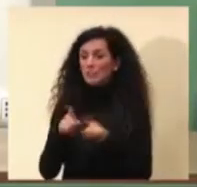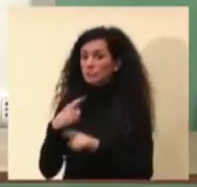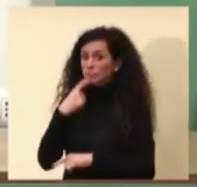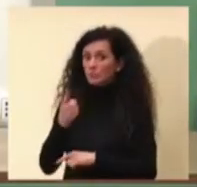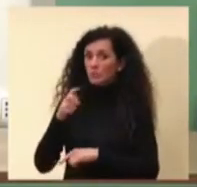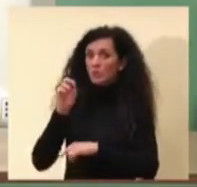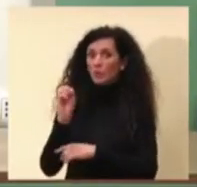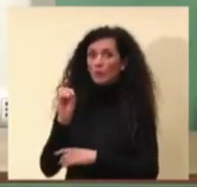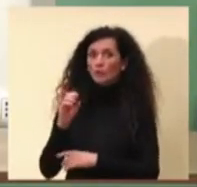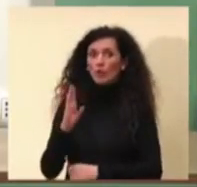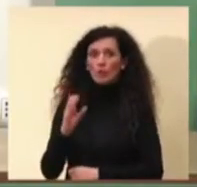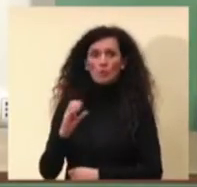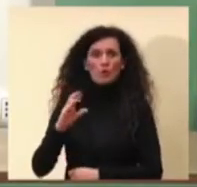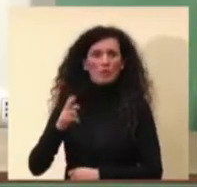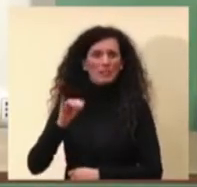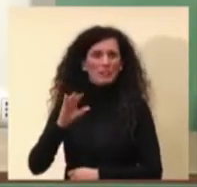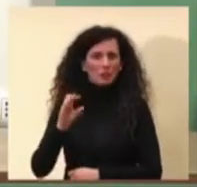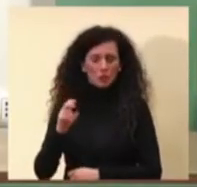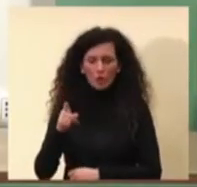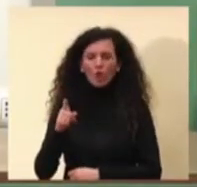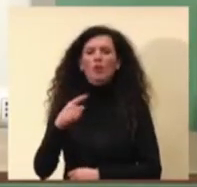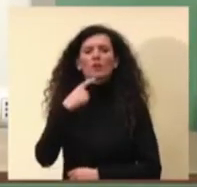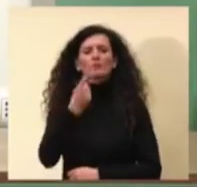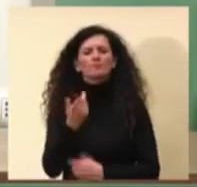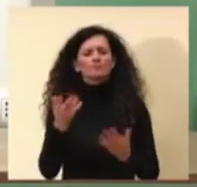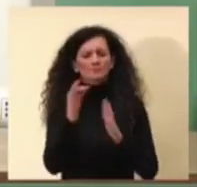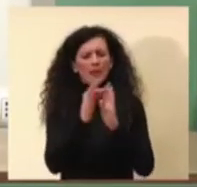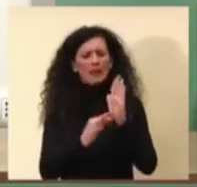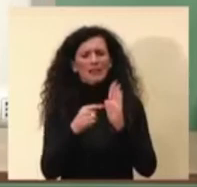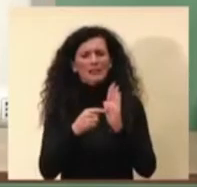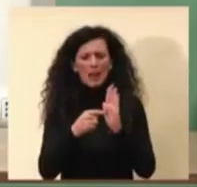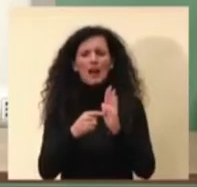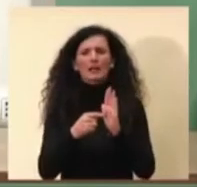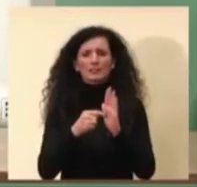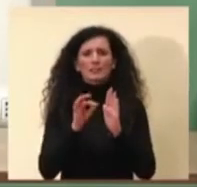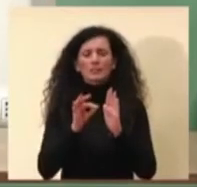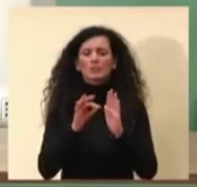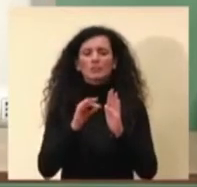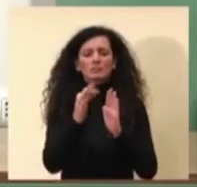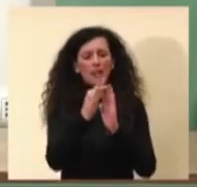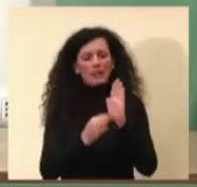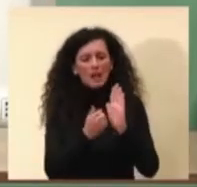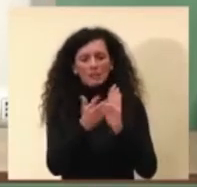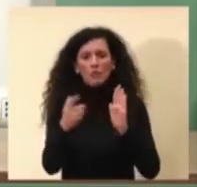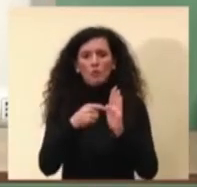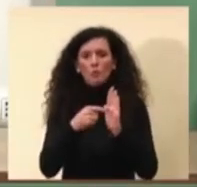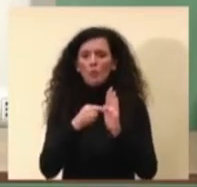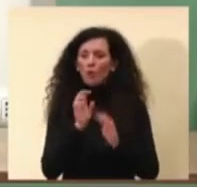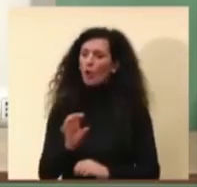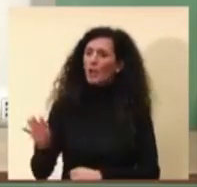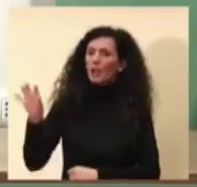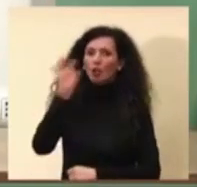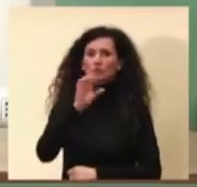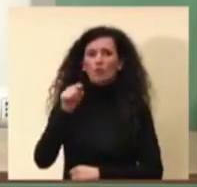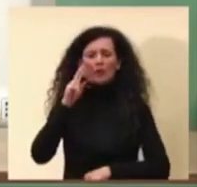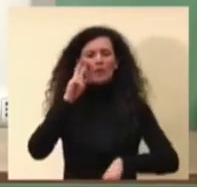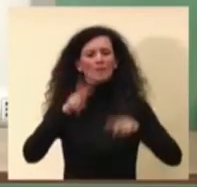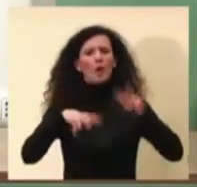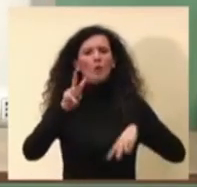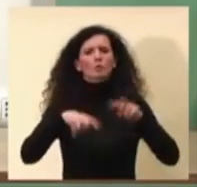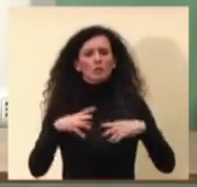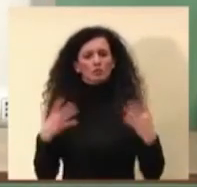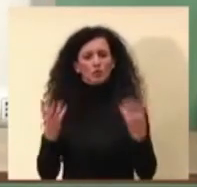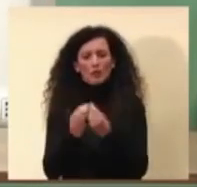arrivano alla fine di un iter di condivisione con le regioni, di valutazione da parte della cabina di